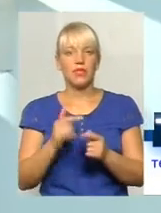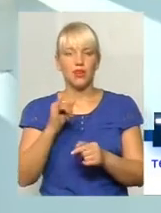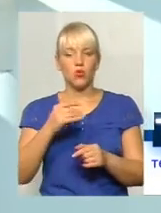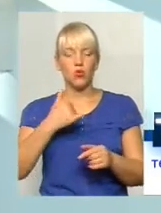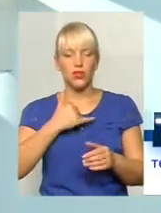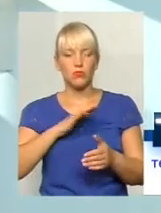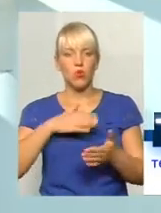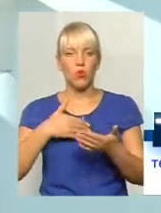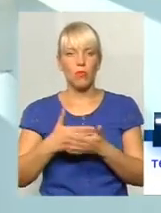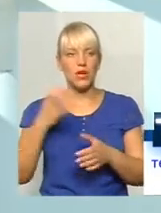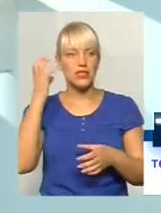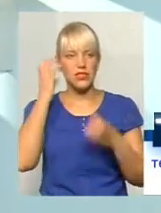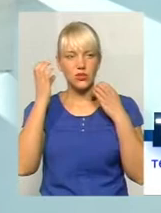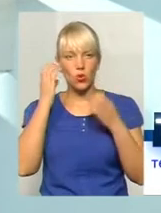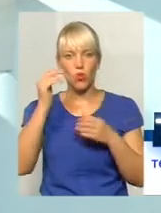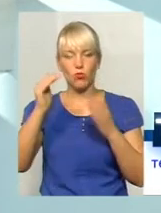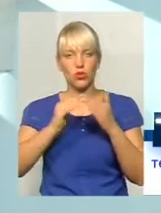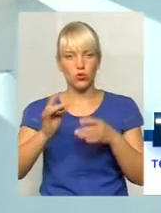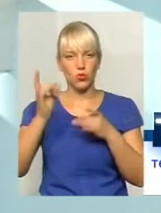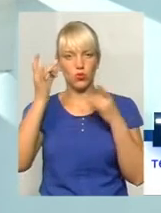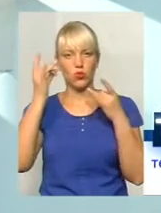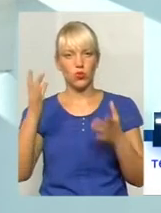слухання будинку культури,